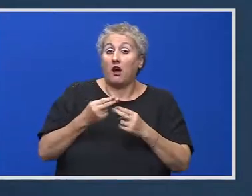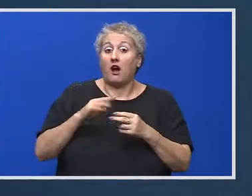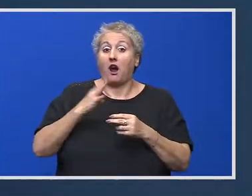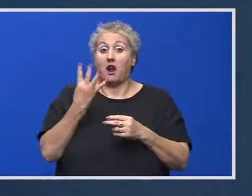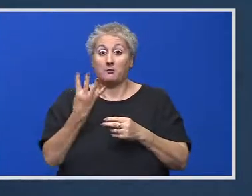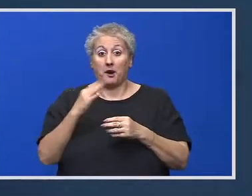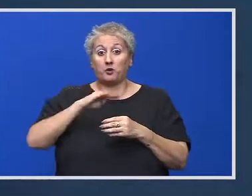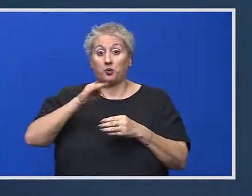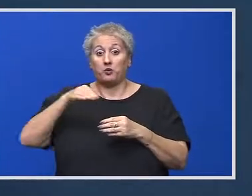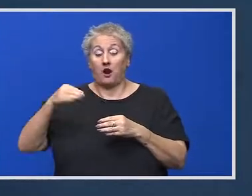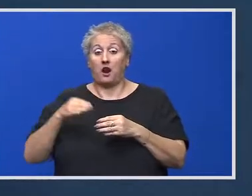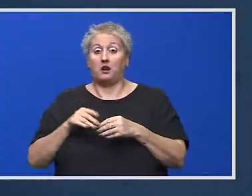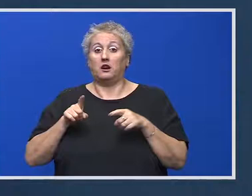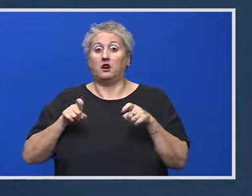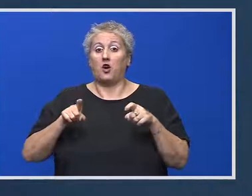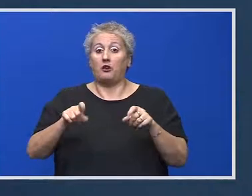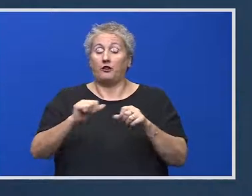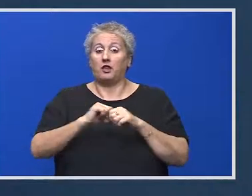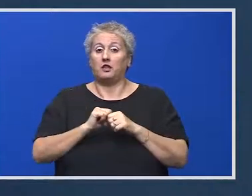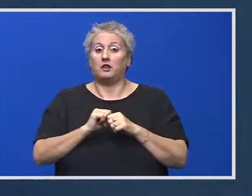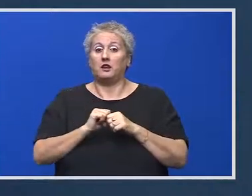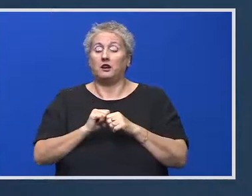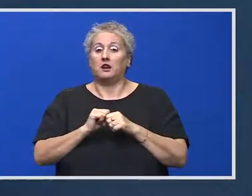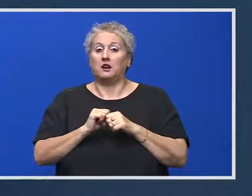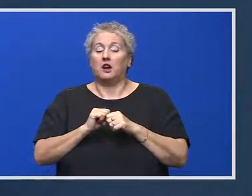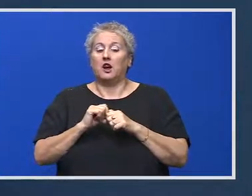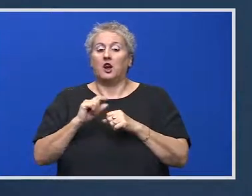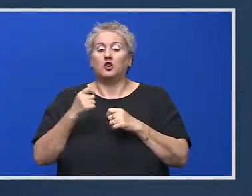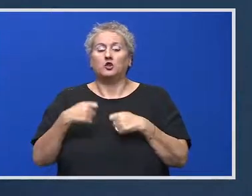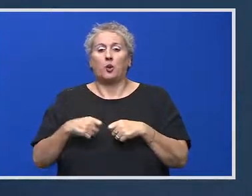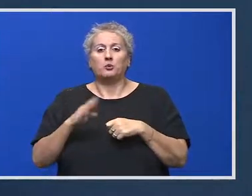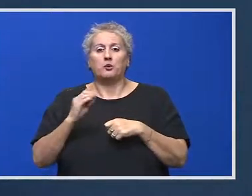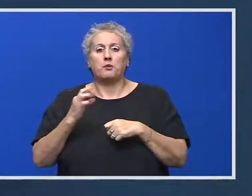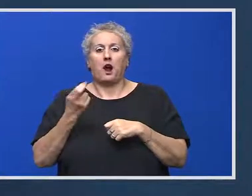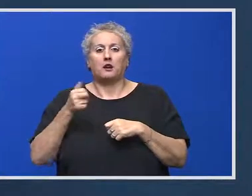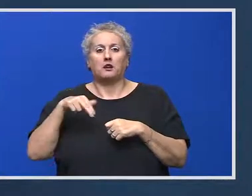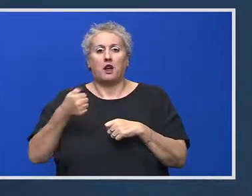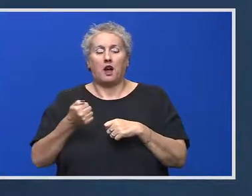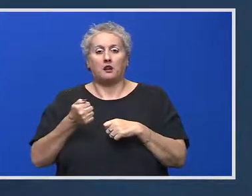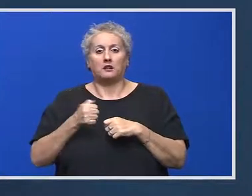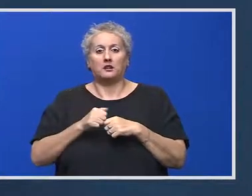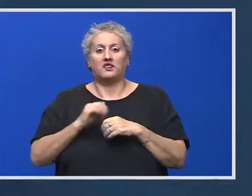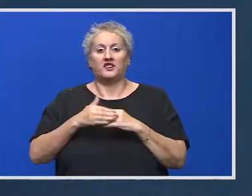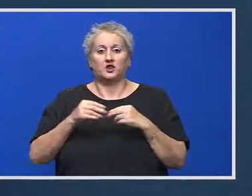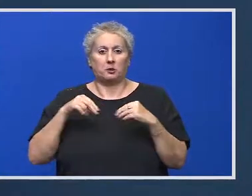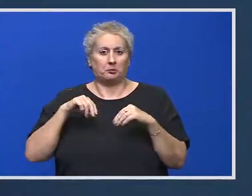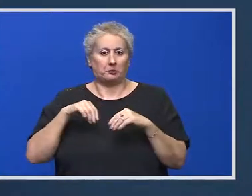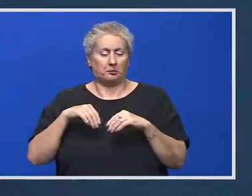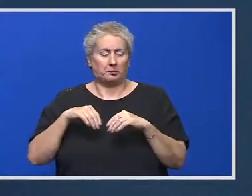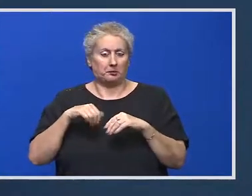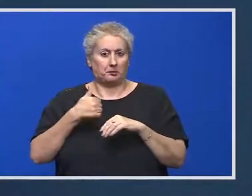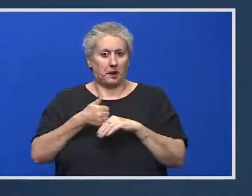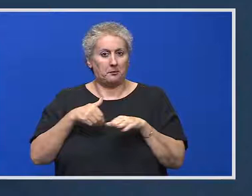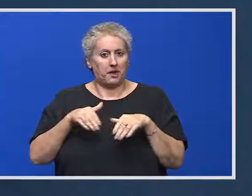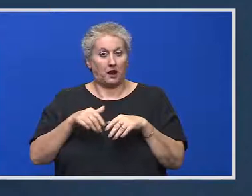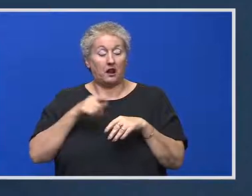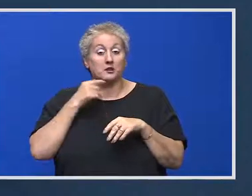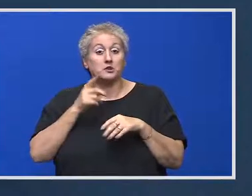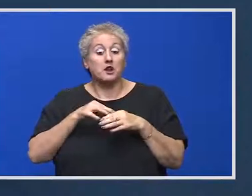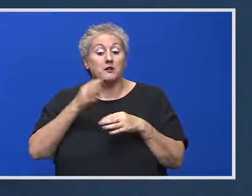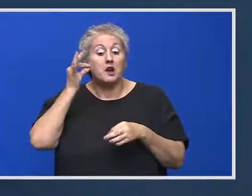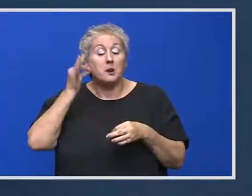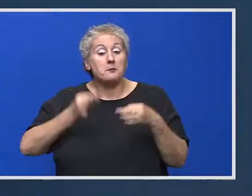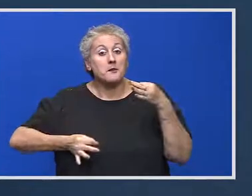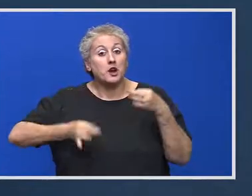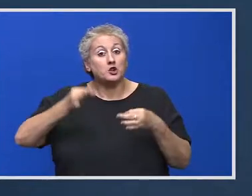o declarație făcută aseară de vicepremierul Dan Barna, conform că reia spunea că ar fi trebuit să avem măsuri